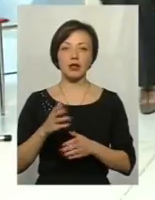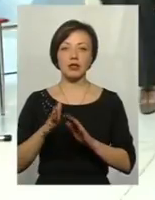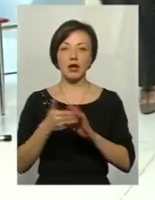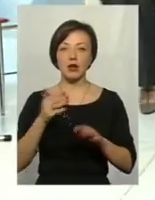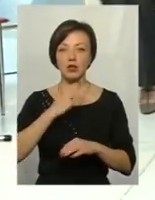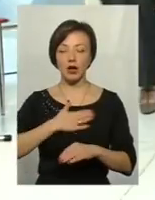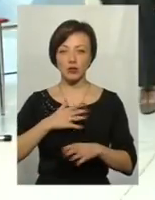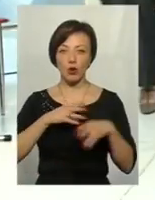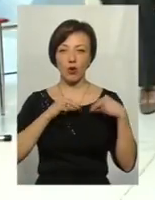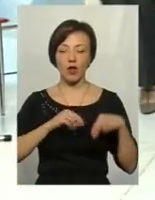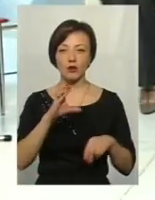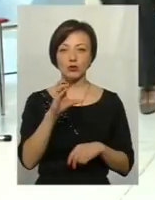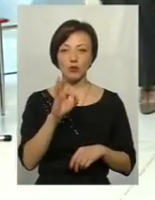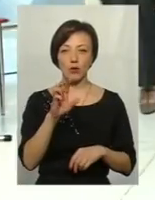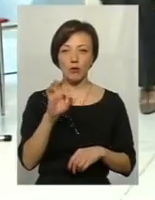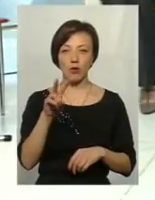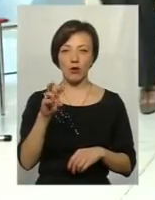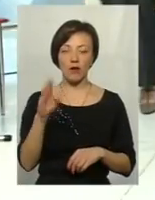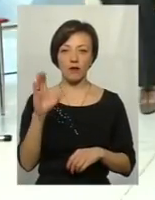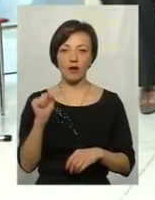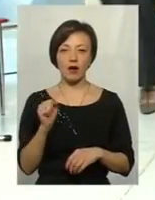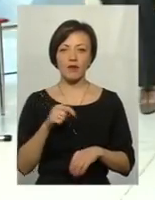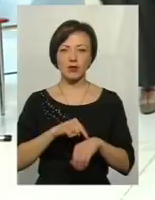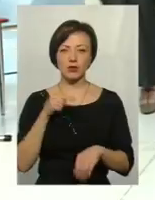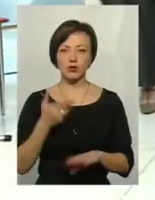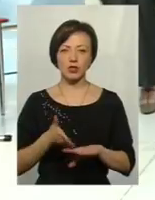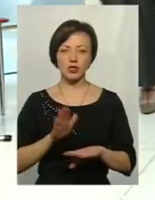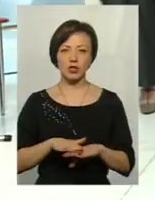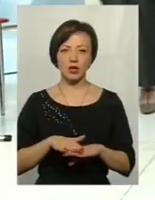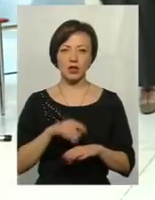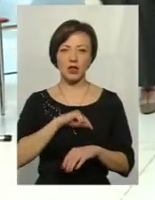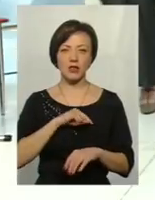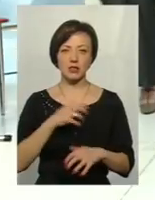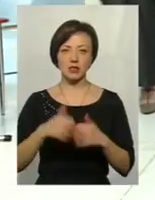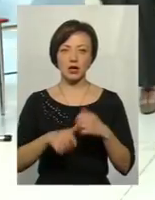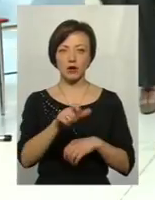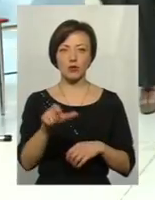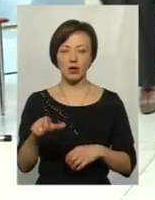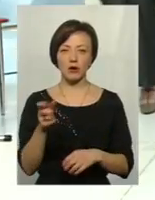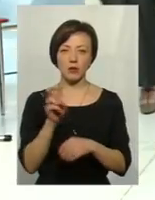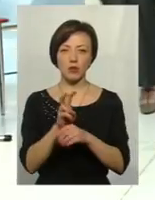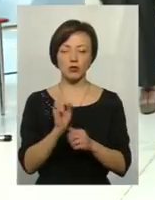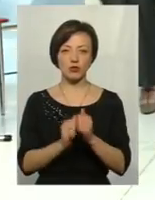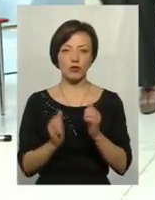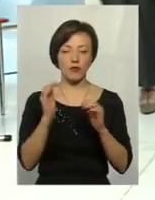Ми відчули той настрій, тяжкий настрій, гнітючий настрій, який є серед людей, які туди приходять щовечора.